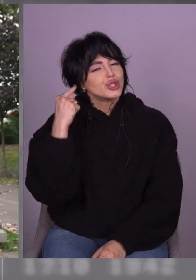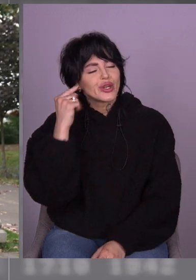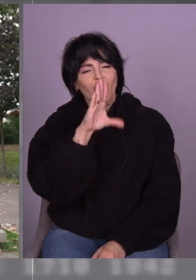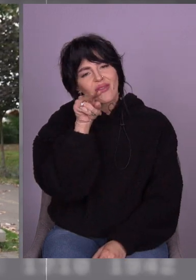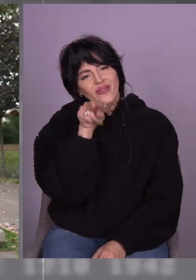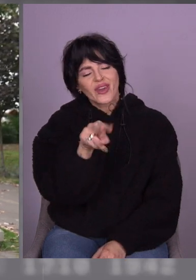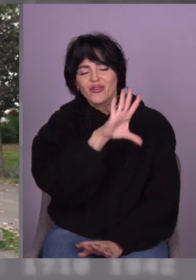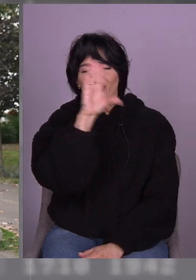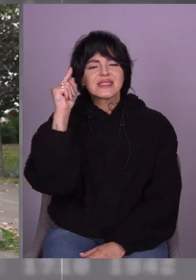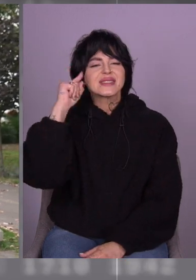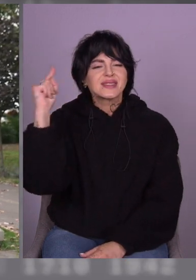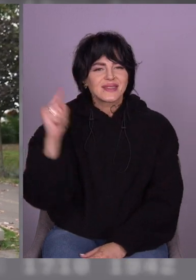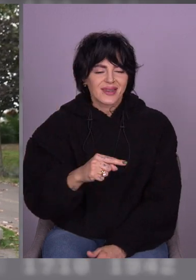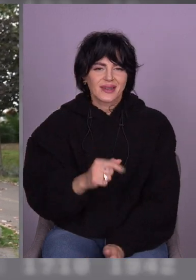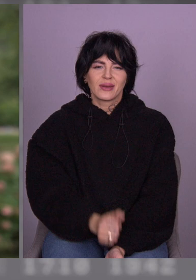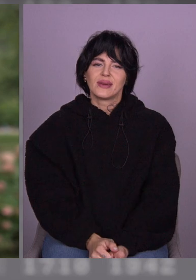Загалом нічого не було.